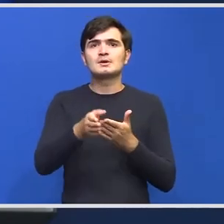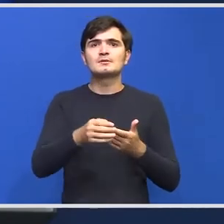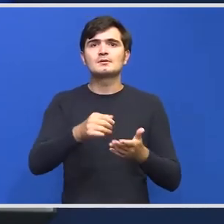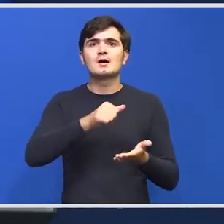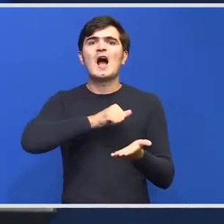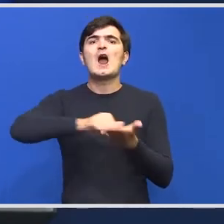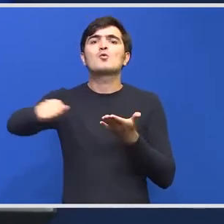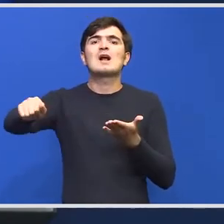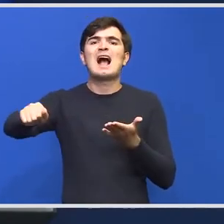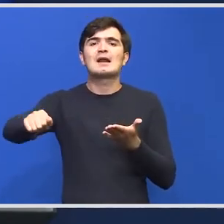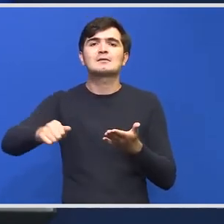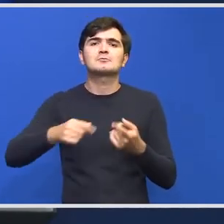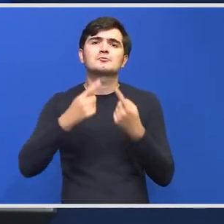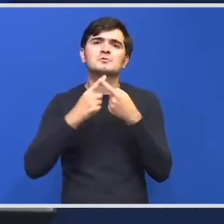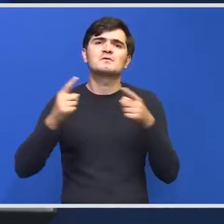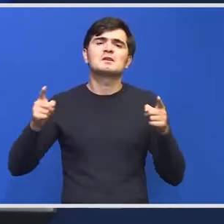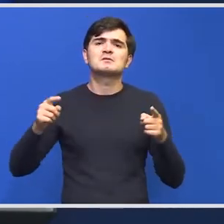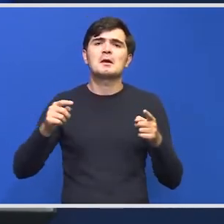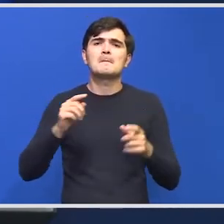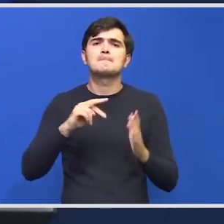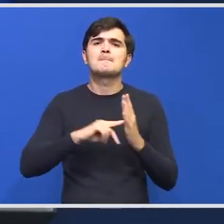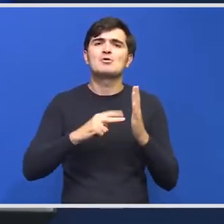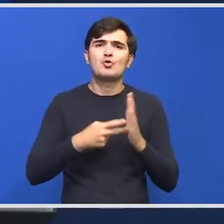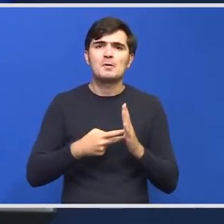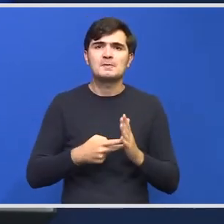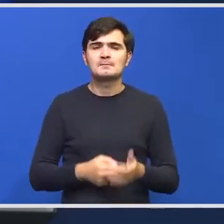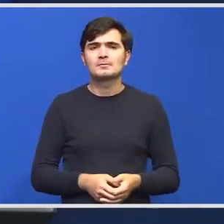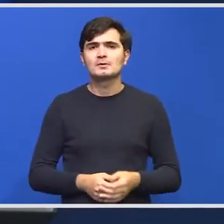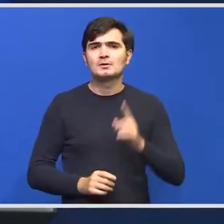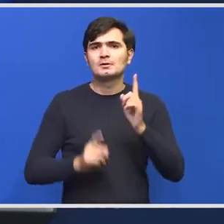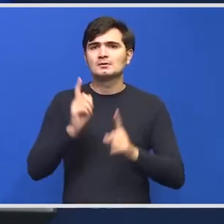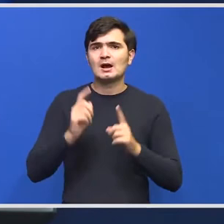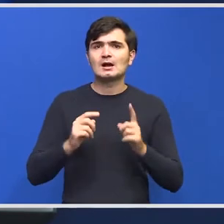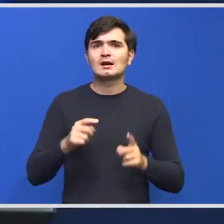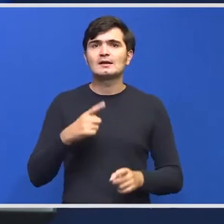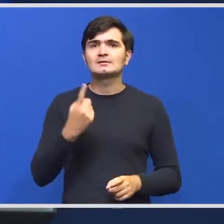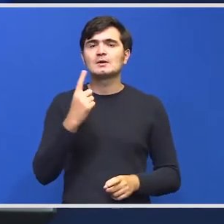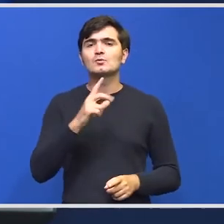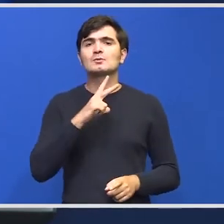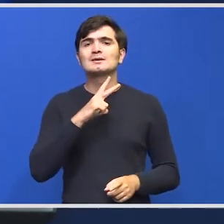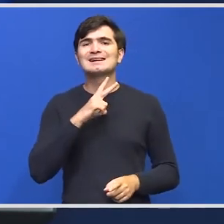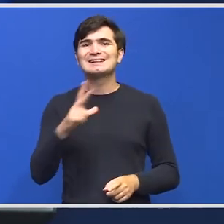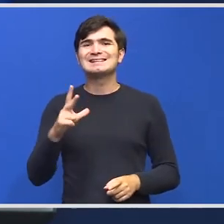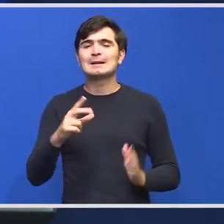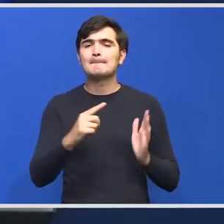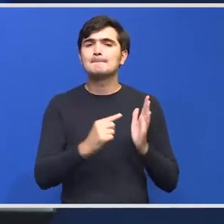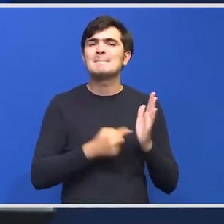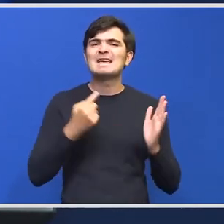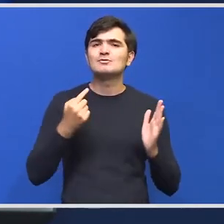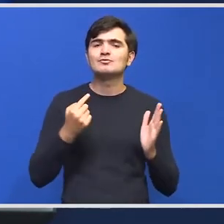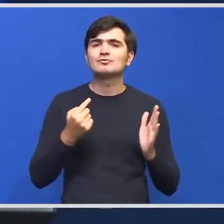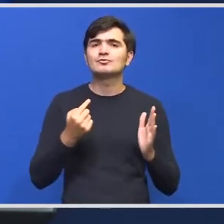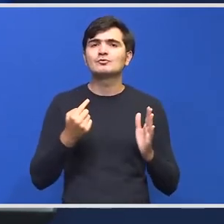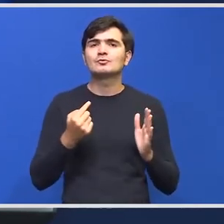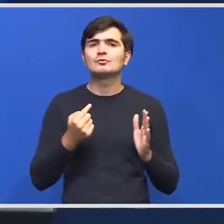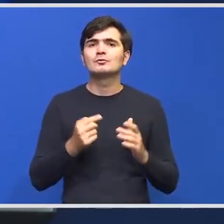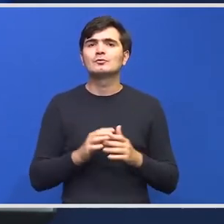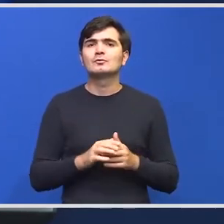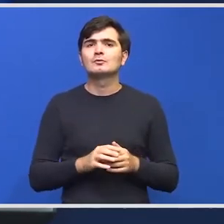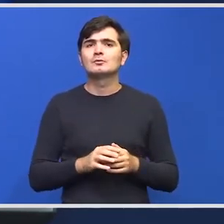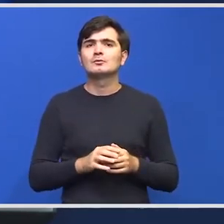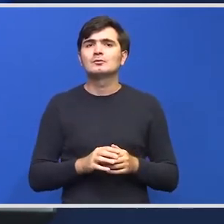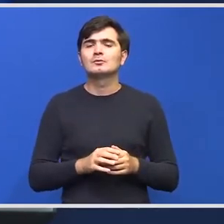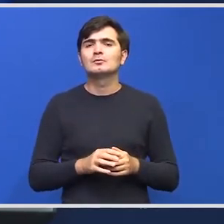alungare cu diferite mijloace. În cazul riscului mediu definit în prezenta ordonanță de urgență,